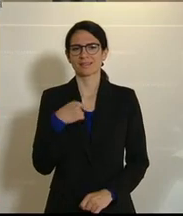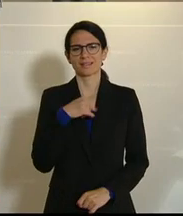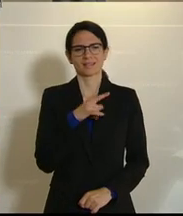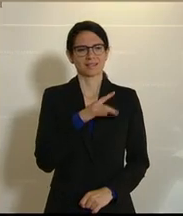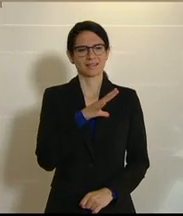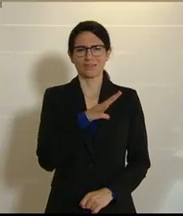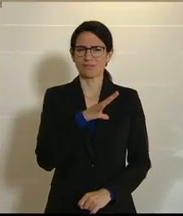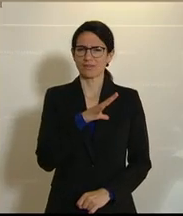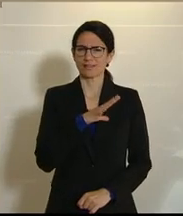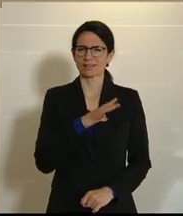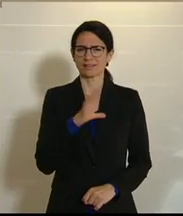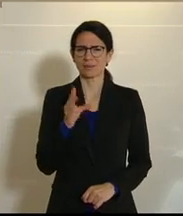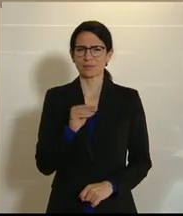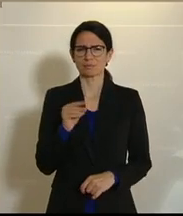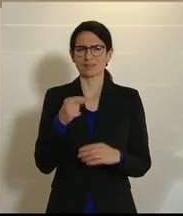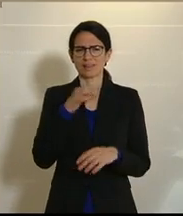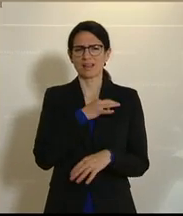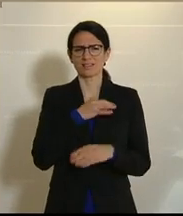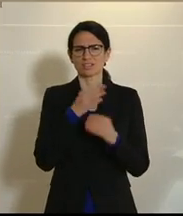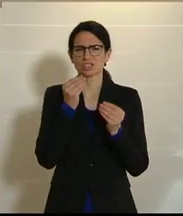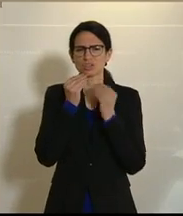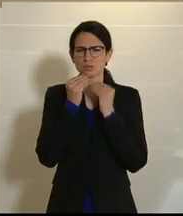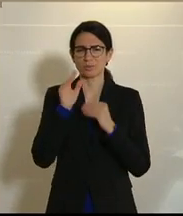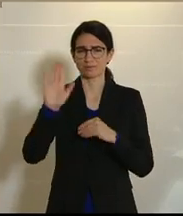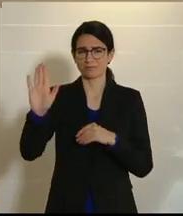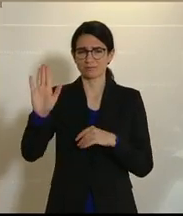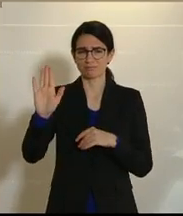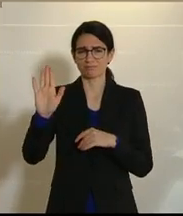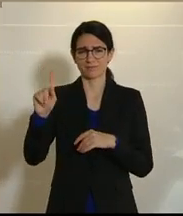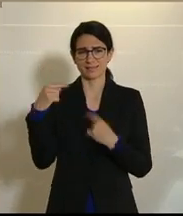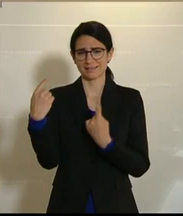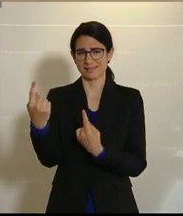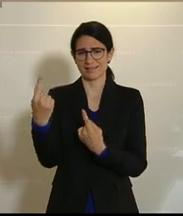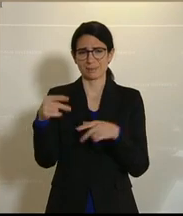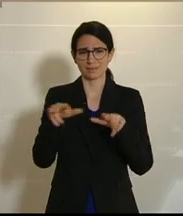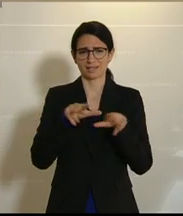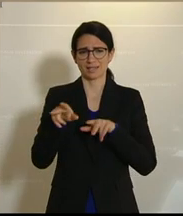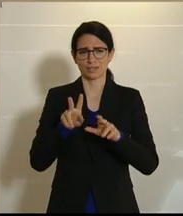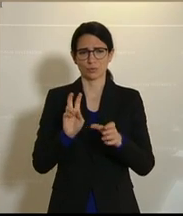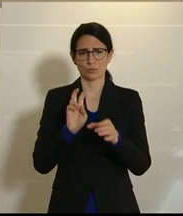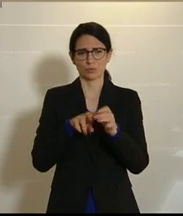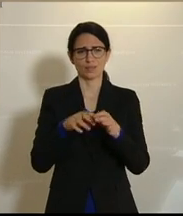Ja, aber Sie haben mit der Angst gespielt, haben in Ihrer Regierungsbeteiligung nichts unternommen.